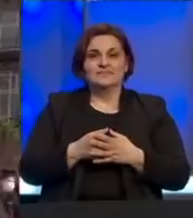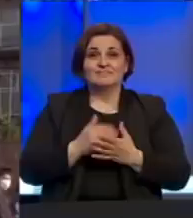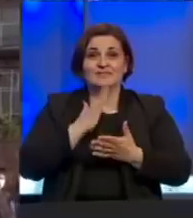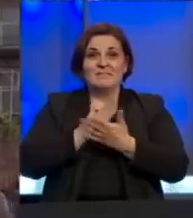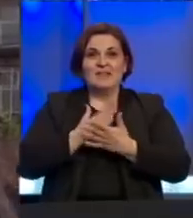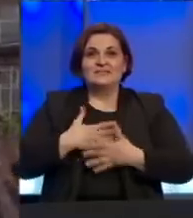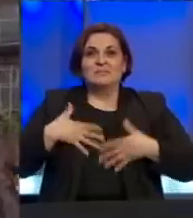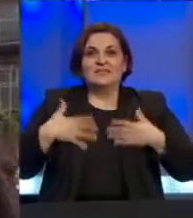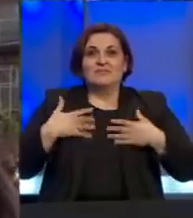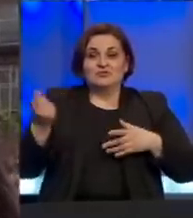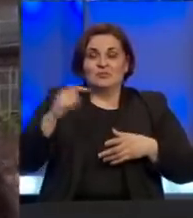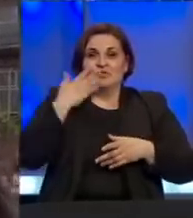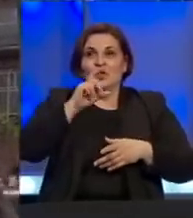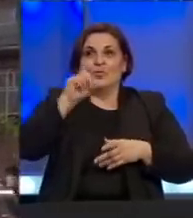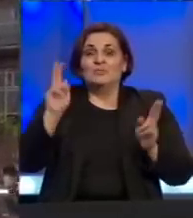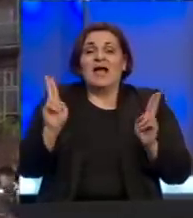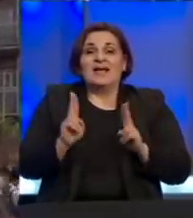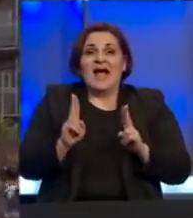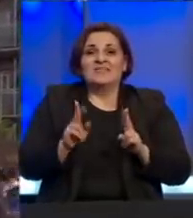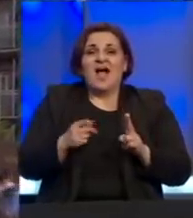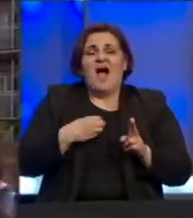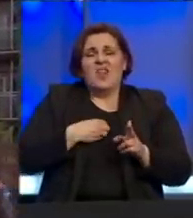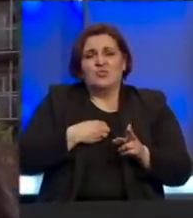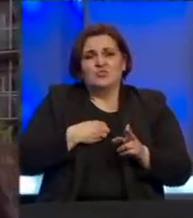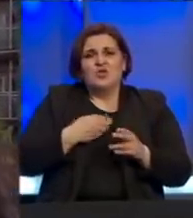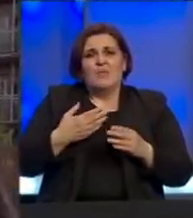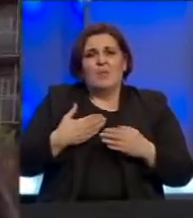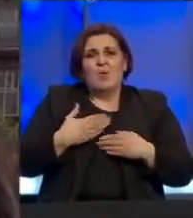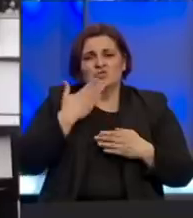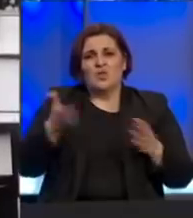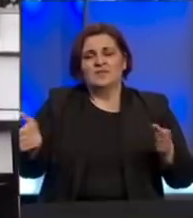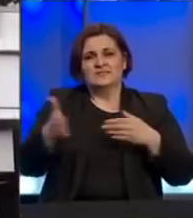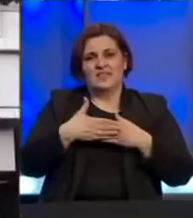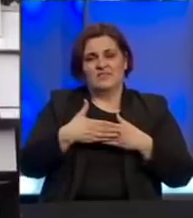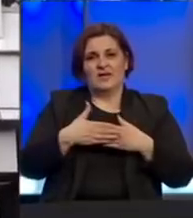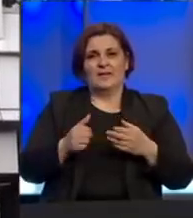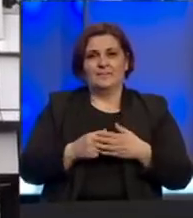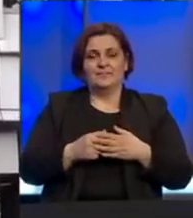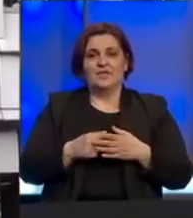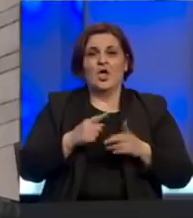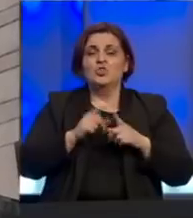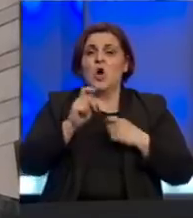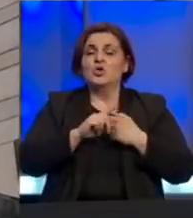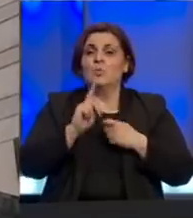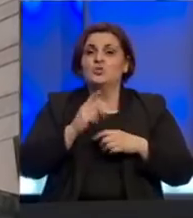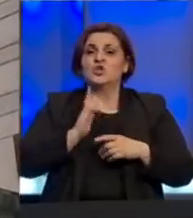Bila sam sretna što sam došla u školu na kratko ali je tužno što se opet zatvara. Tokio je upozorio građane da ostanu kod kuće